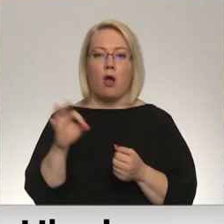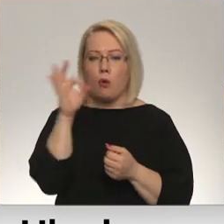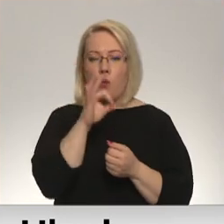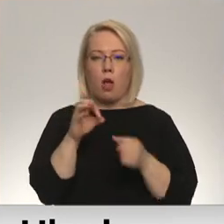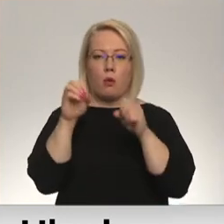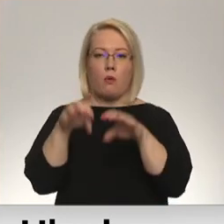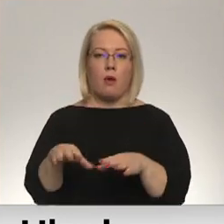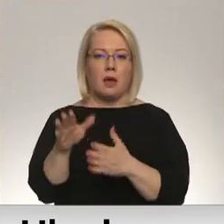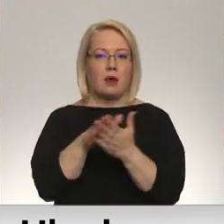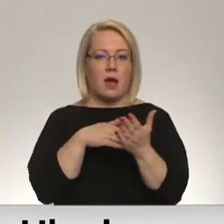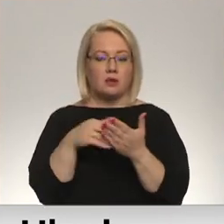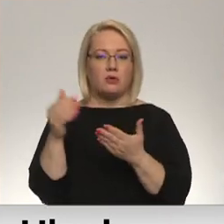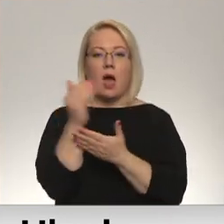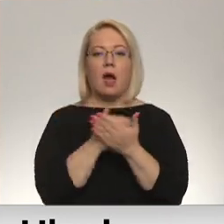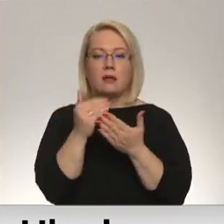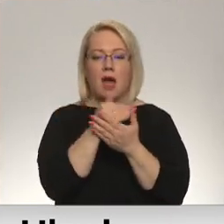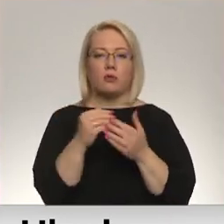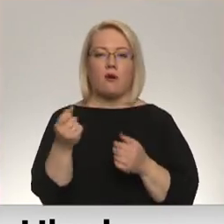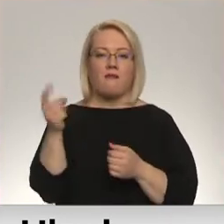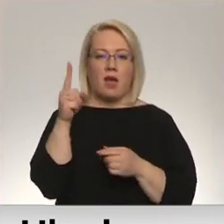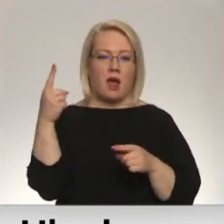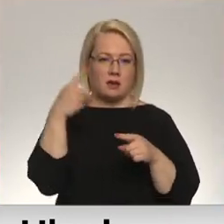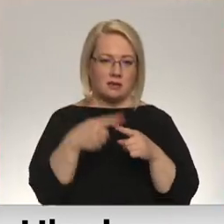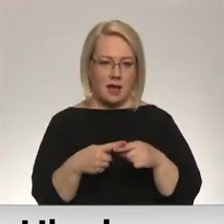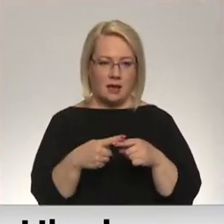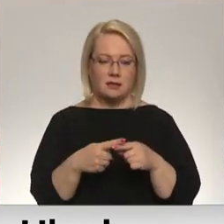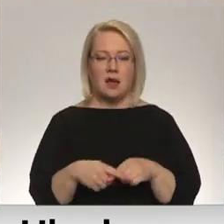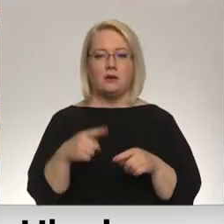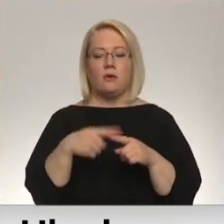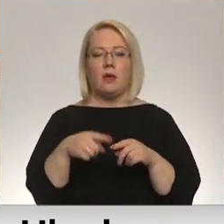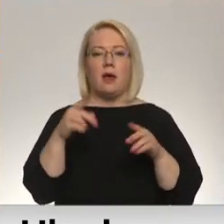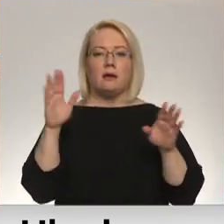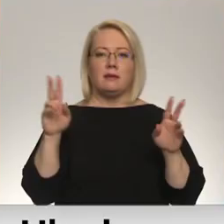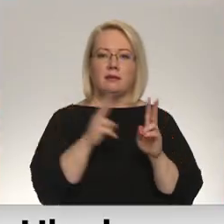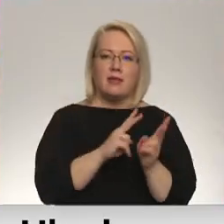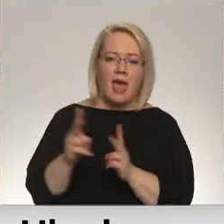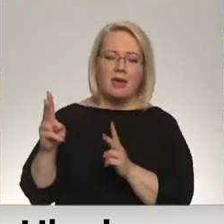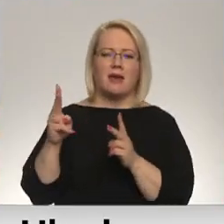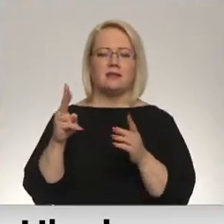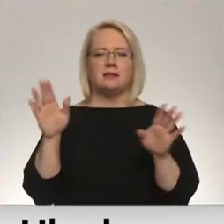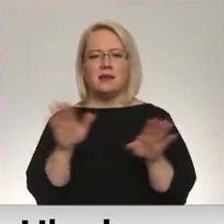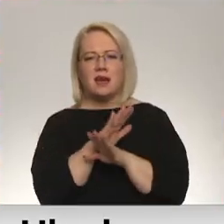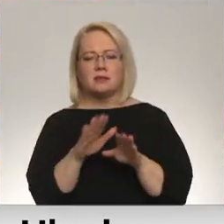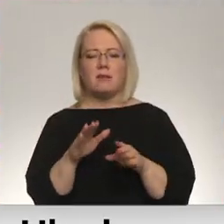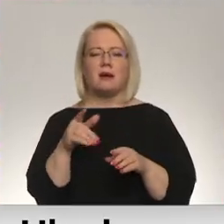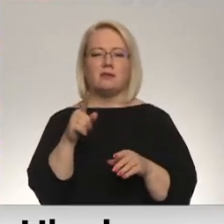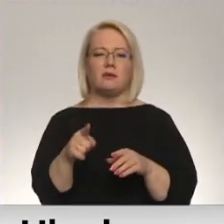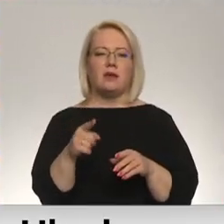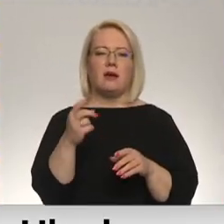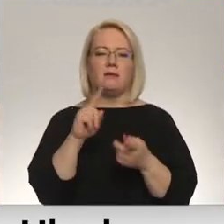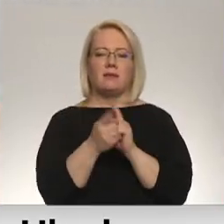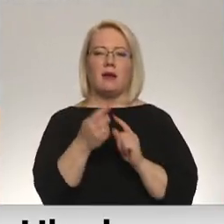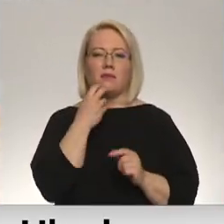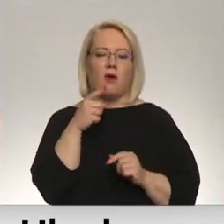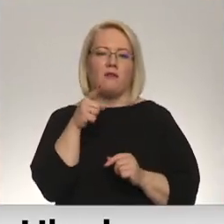krāsā un tā atkārto vairākas reizes. Tiesmas un deizmīs ar smiekliem Samariešu priecājas, ka varējuši līdz kaut uz mirkli